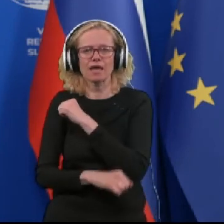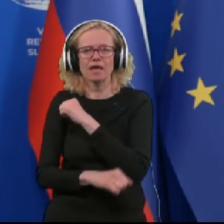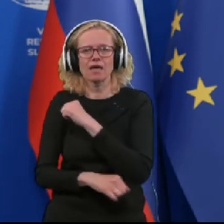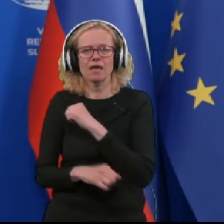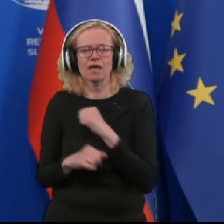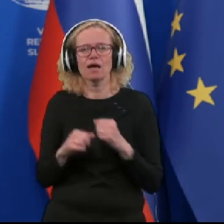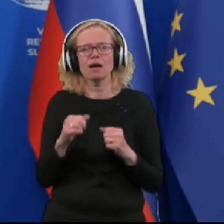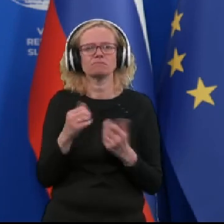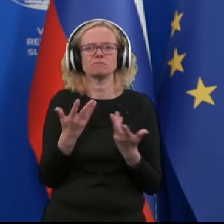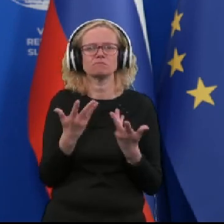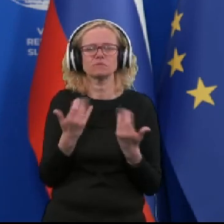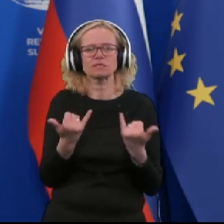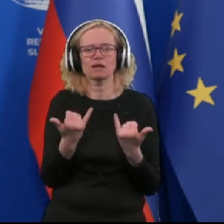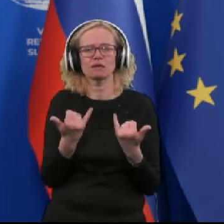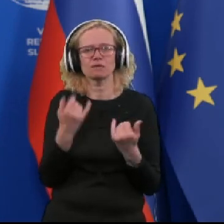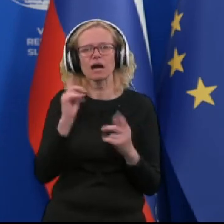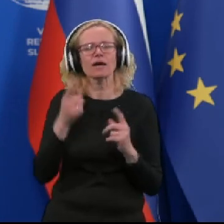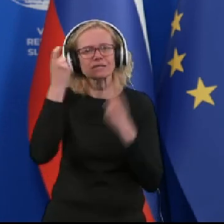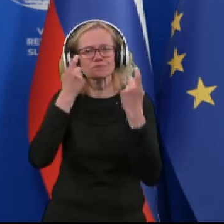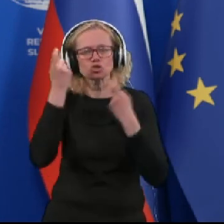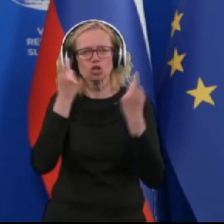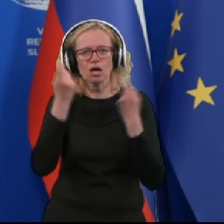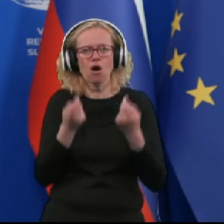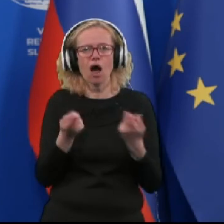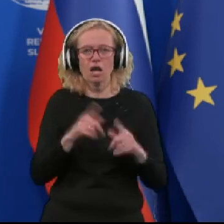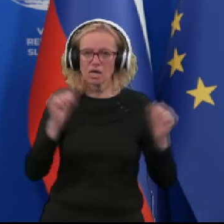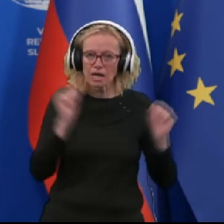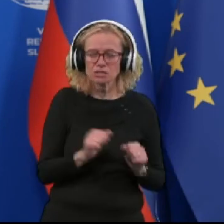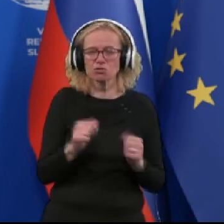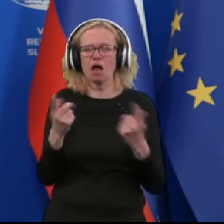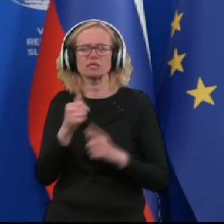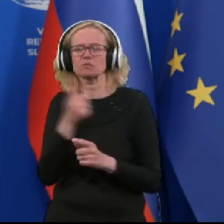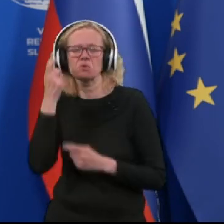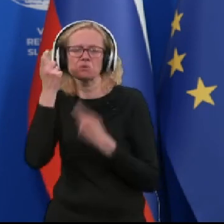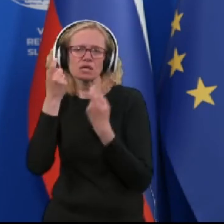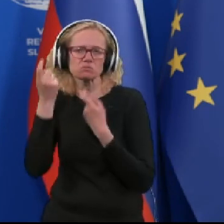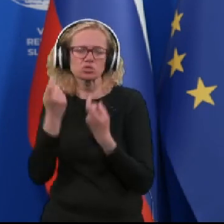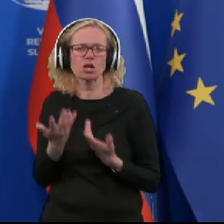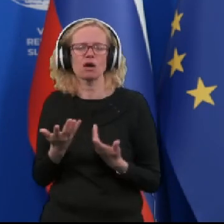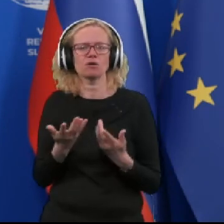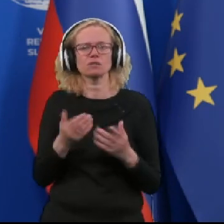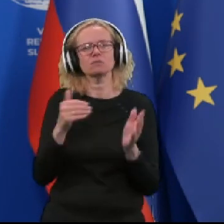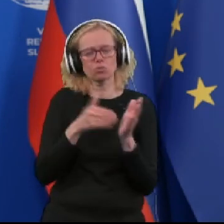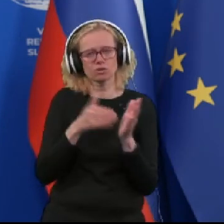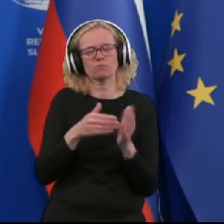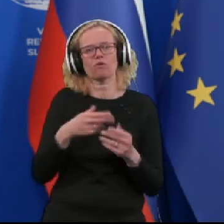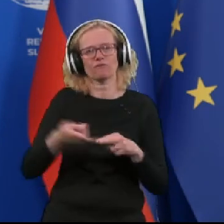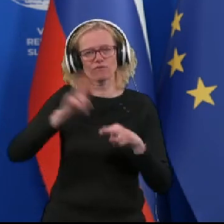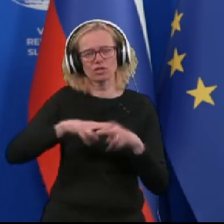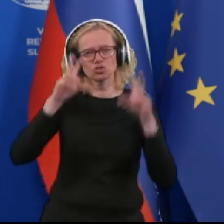za neke misli o tem, da ne zmorejo več ali je stiska resnejša in zato bi bile potrebne nadaljne raziskave.